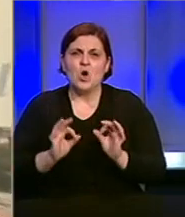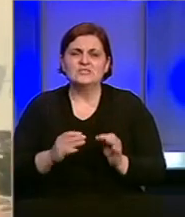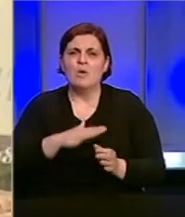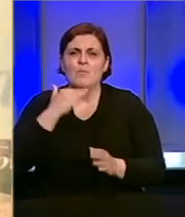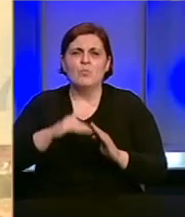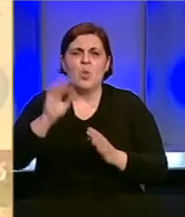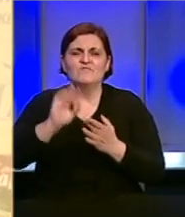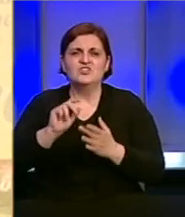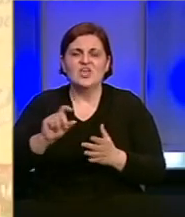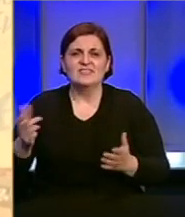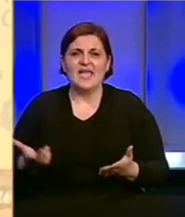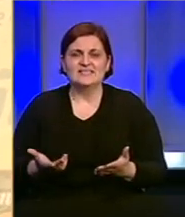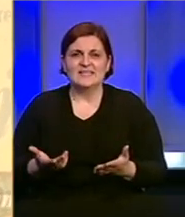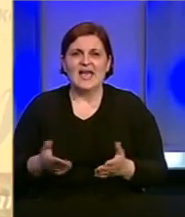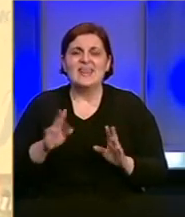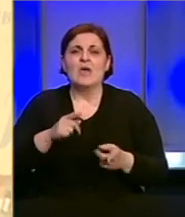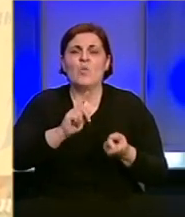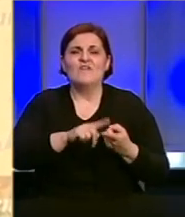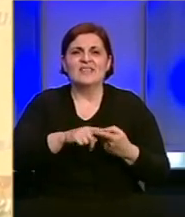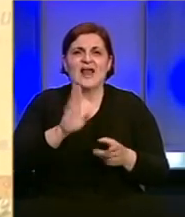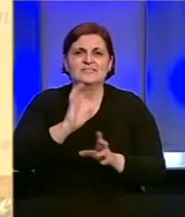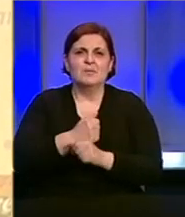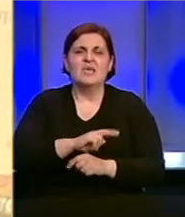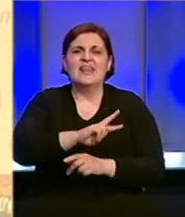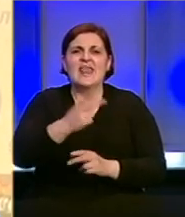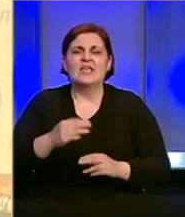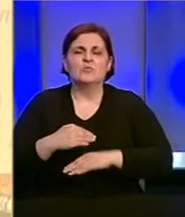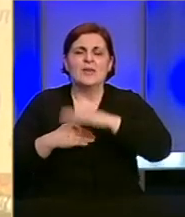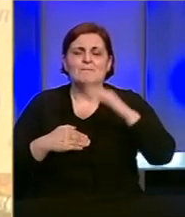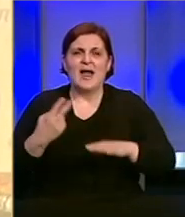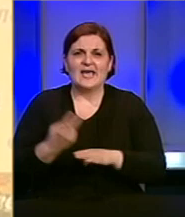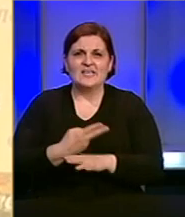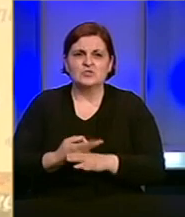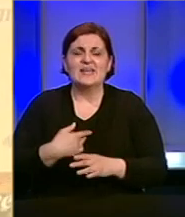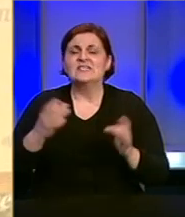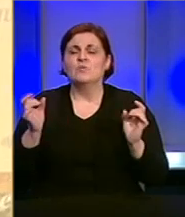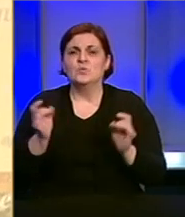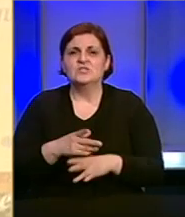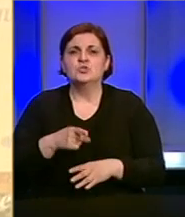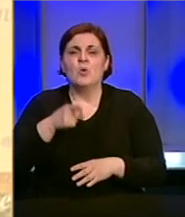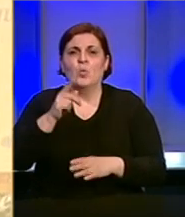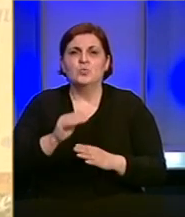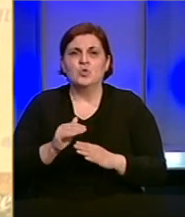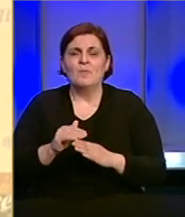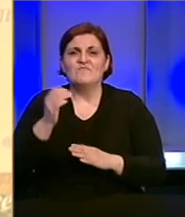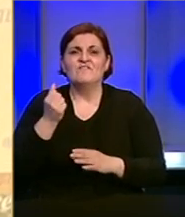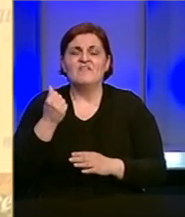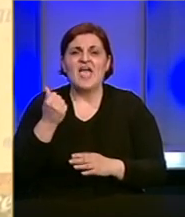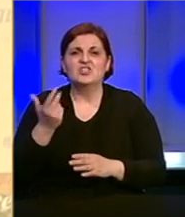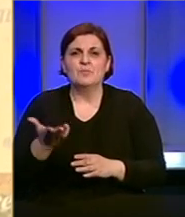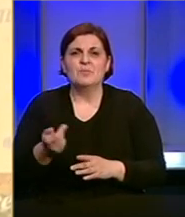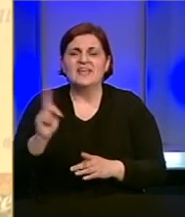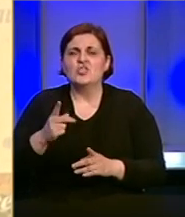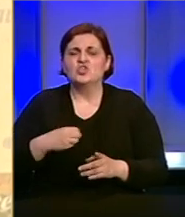mnogo više nego federacija i čak neke druge balkanske zemlje. Na svu sreću, u tom većem broju nije došlo do